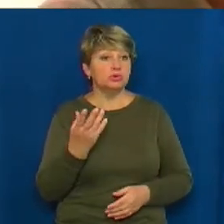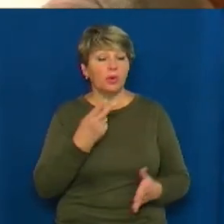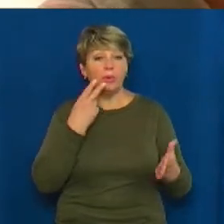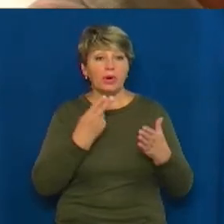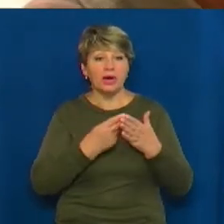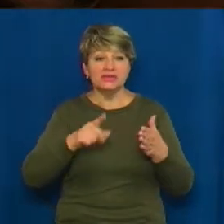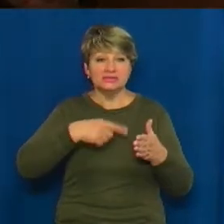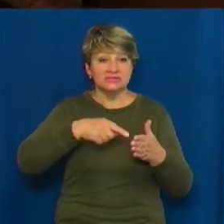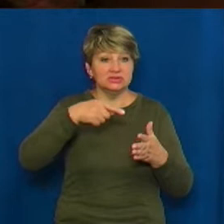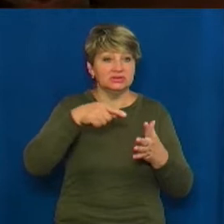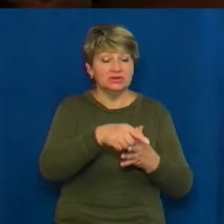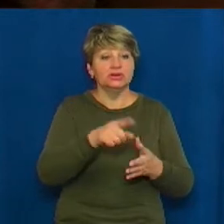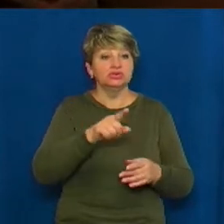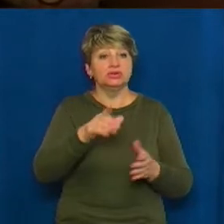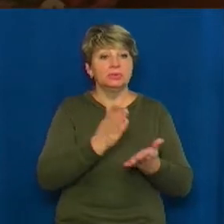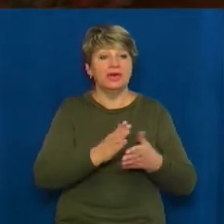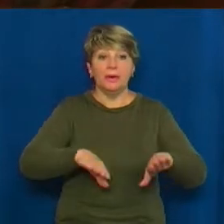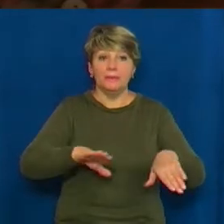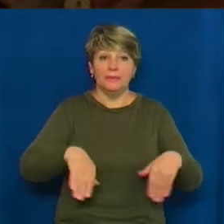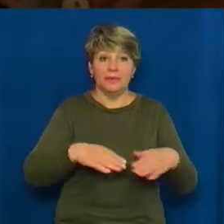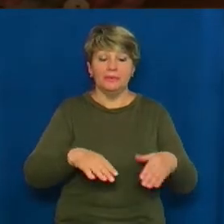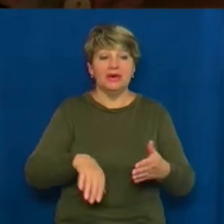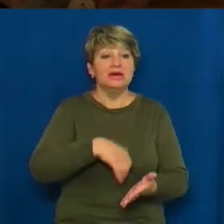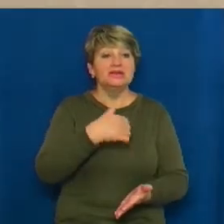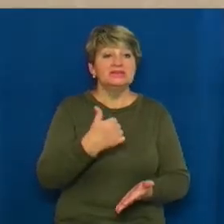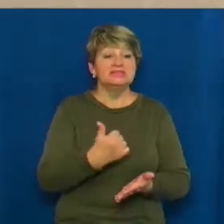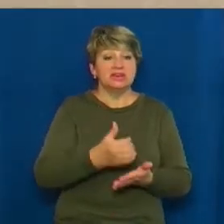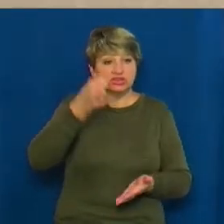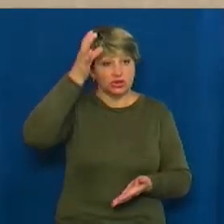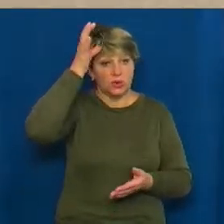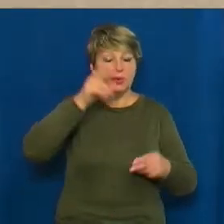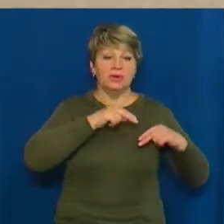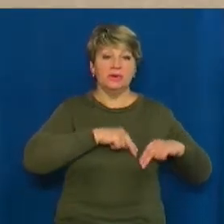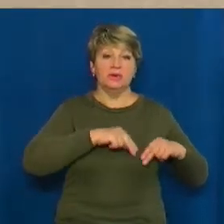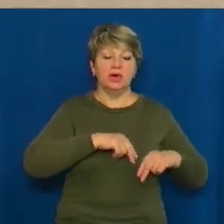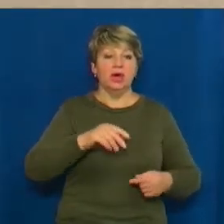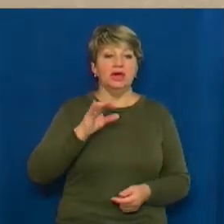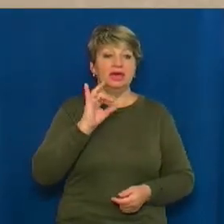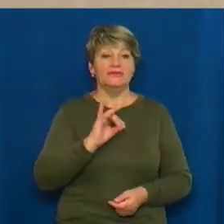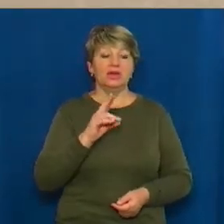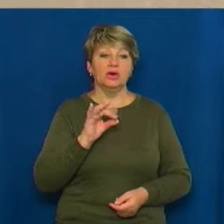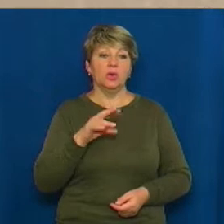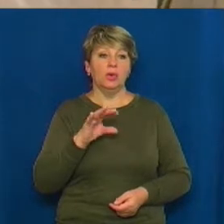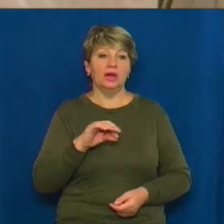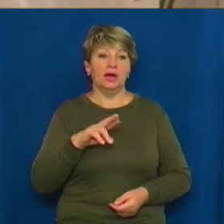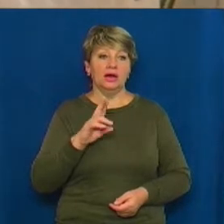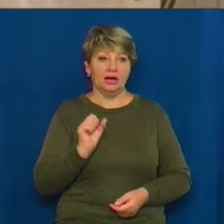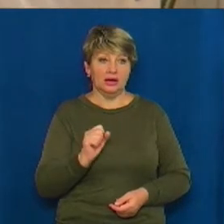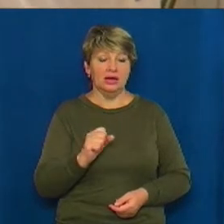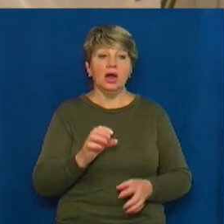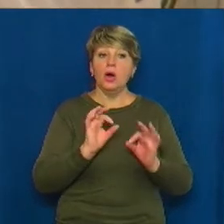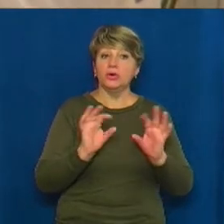що там є порожнини. Старший науковий співробітник Інституту українознавства імені Івана Крип'якевича Юрій Лукомський